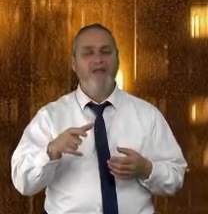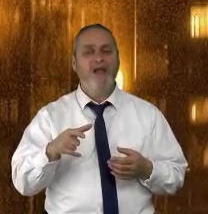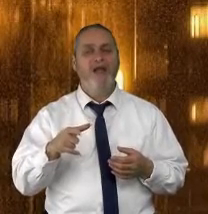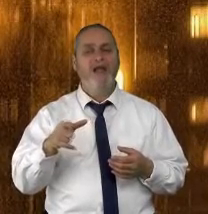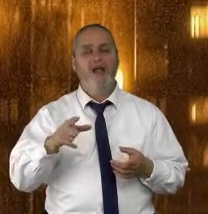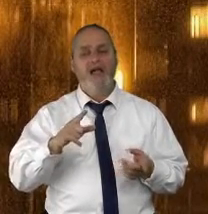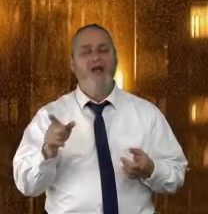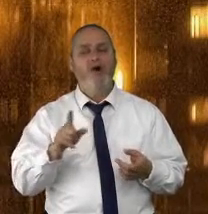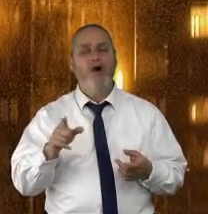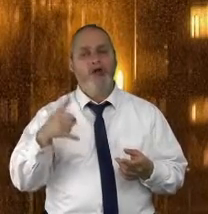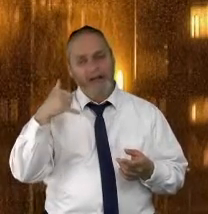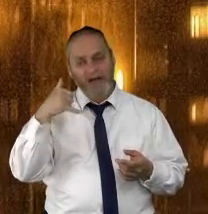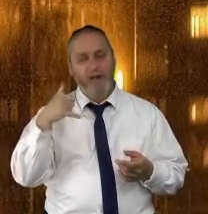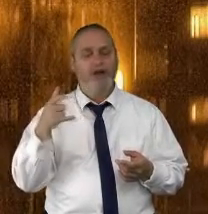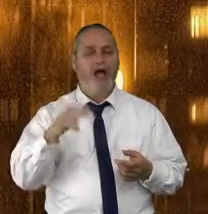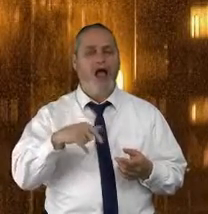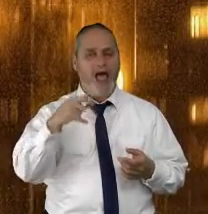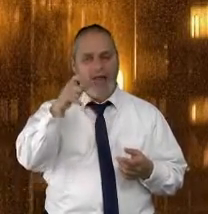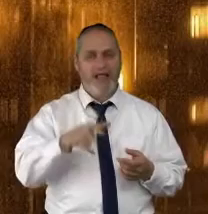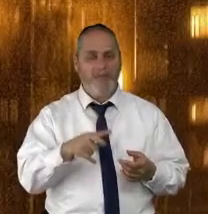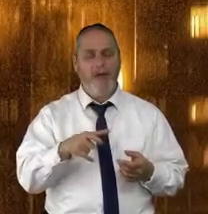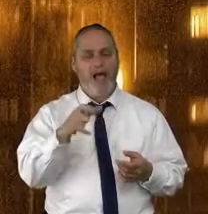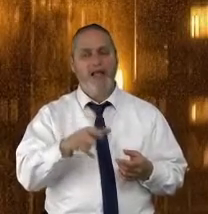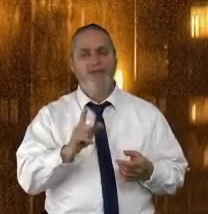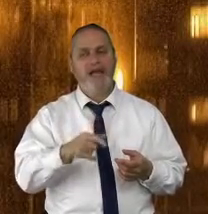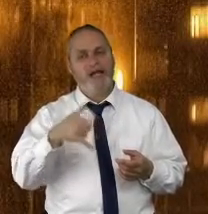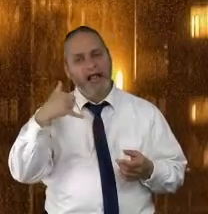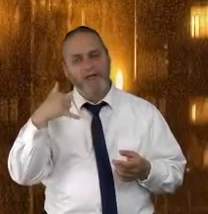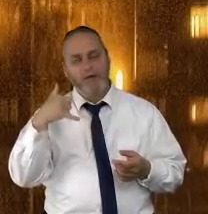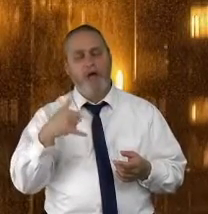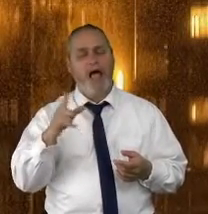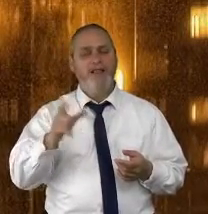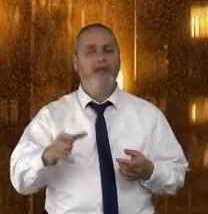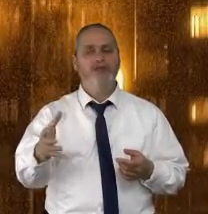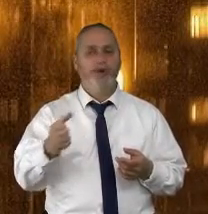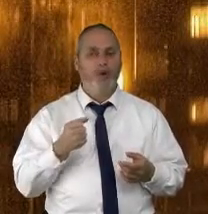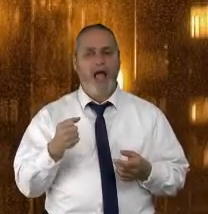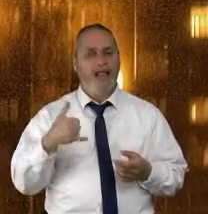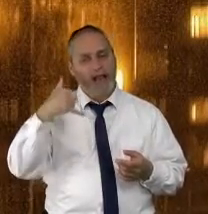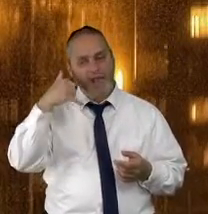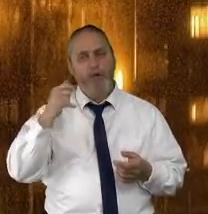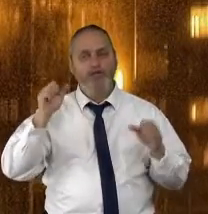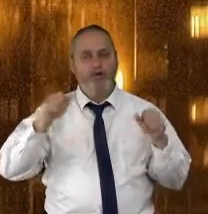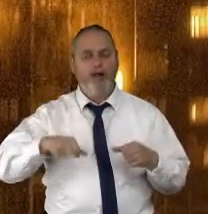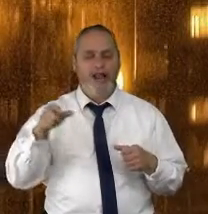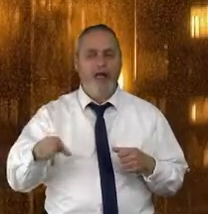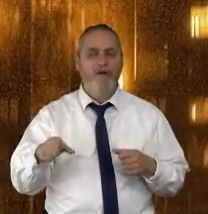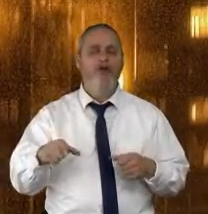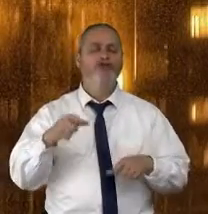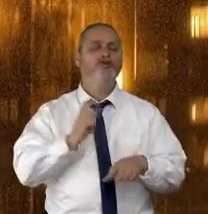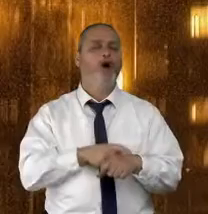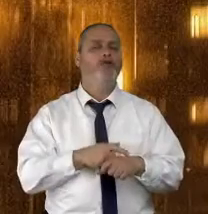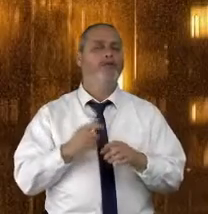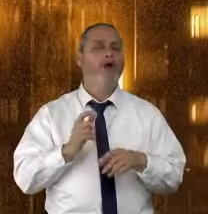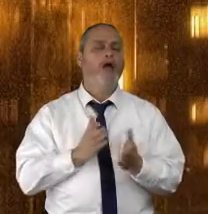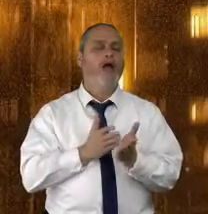של בן אדם, ולא בן אדם של הטלפון. ברגע שהאדם לוקח את המכשיר ושולט עליו, ישנם שעות